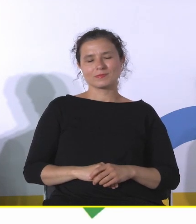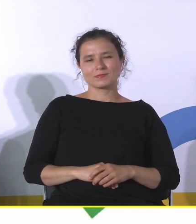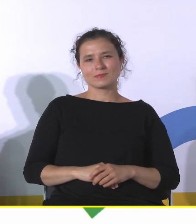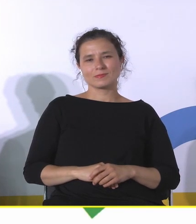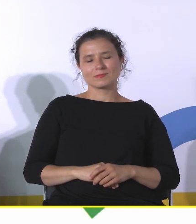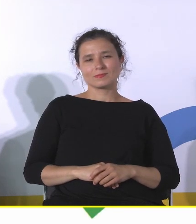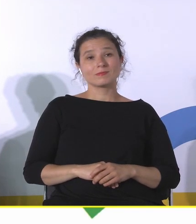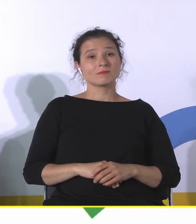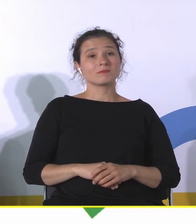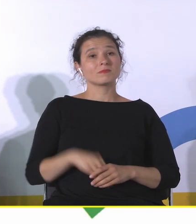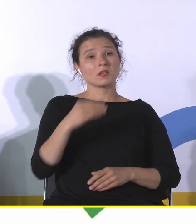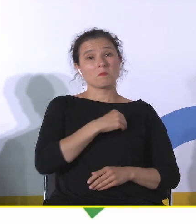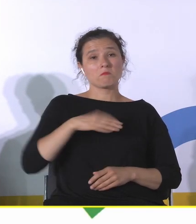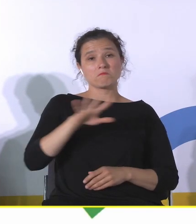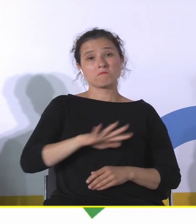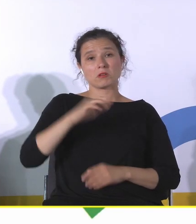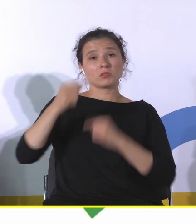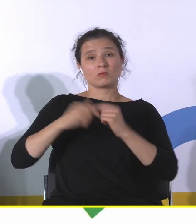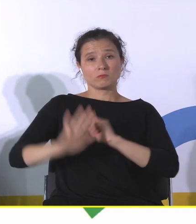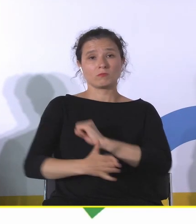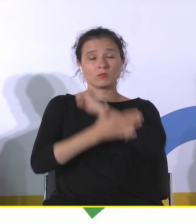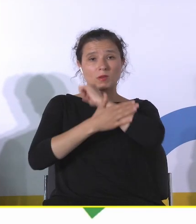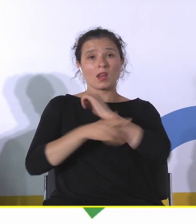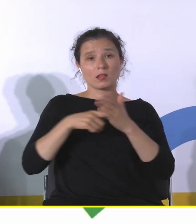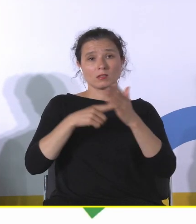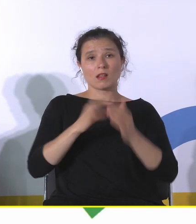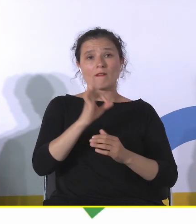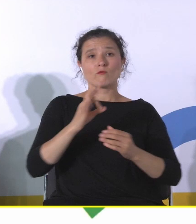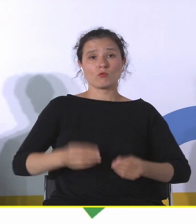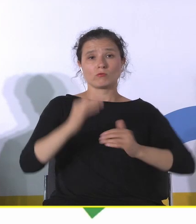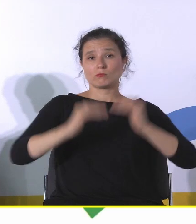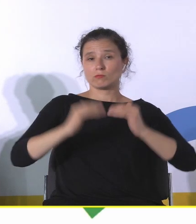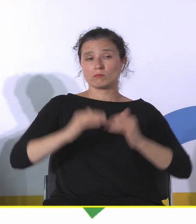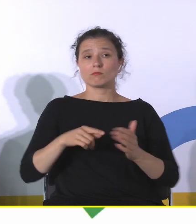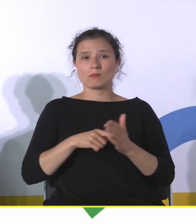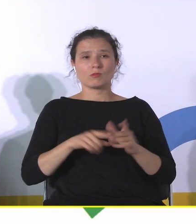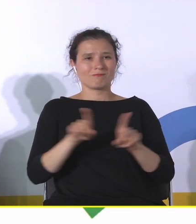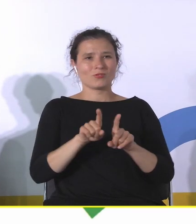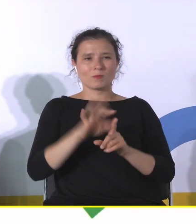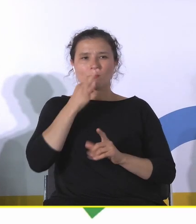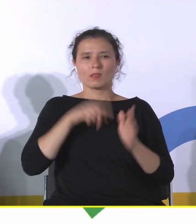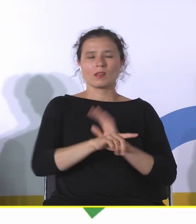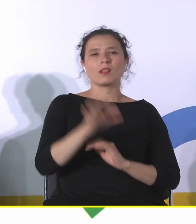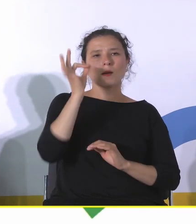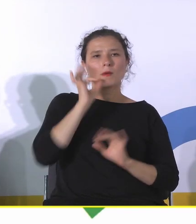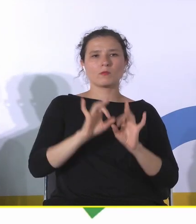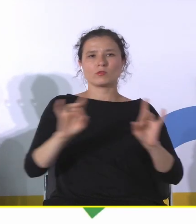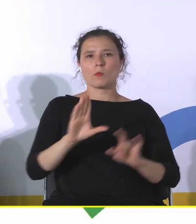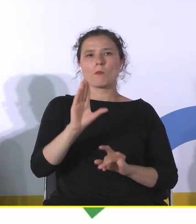dziedzictwo wspiera realizację celów zależnego rozwoju? Z tym pytaniem chciałem też się zwrócić do Pani Profesor Moniki Bogdanowskiej.